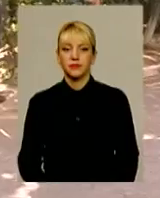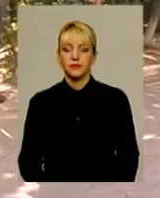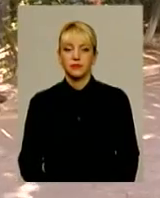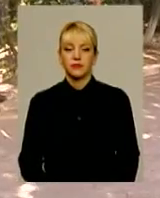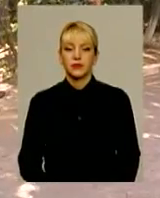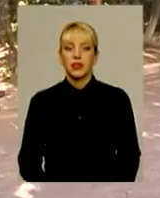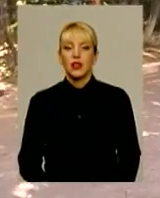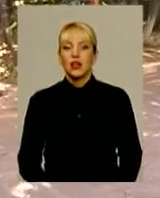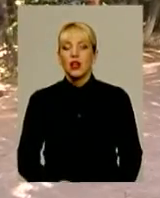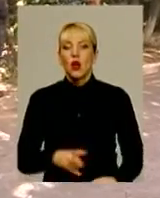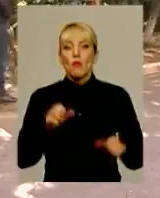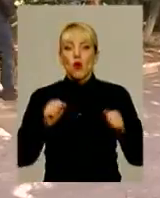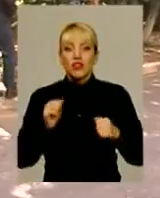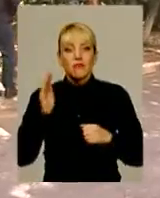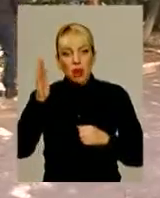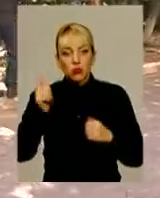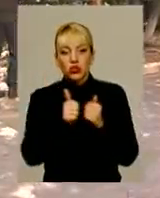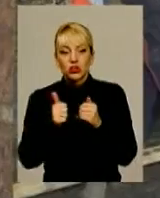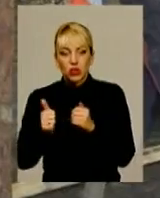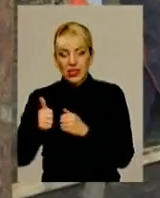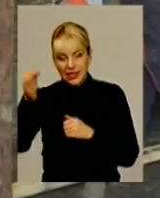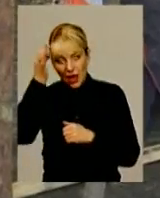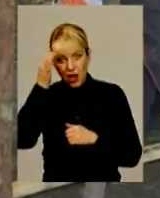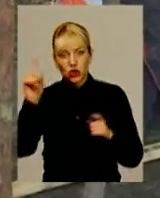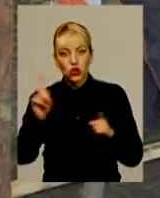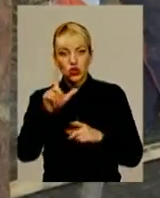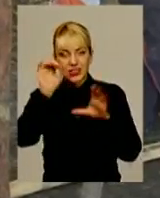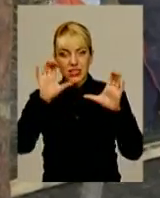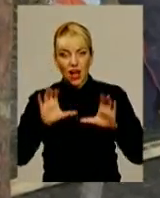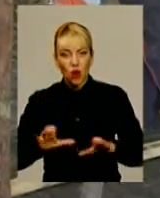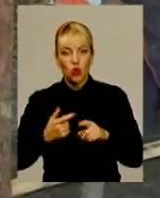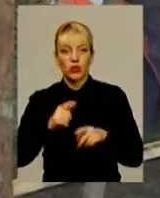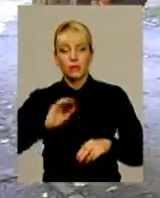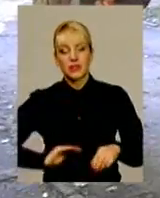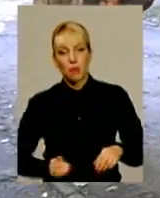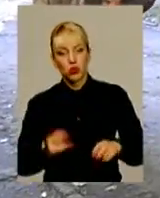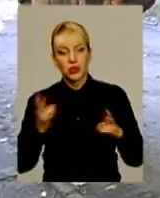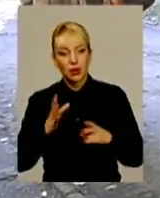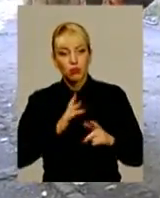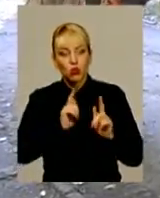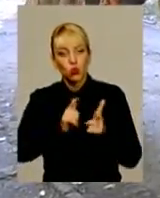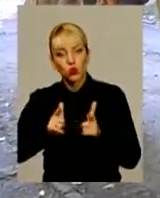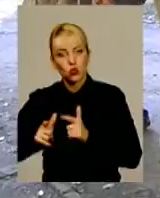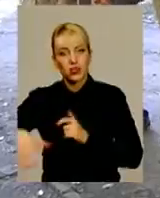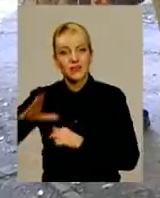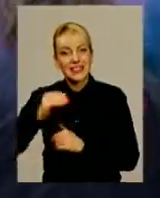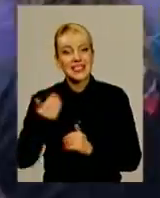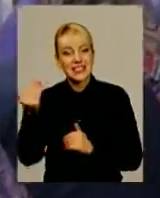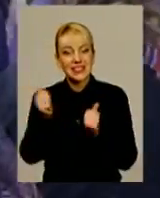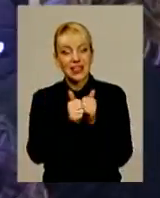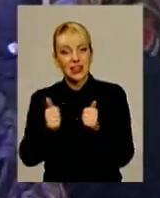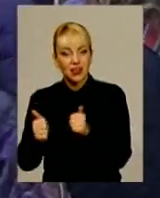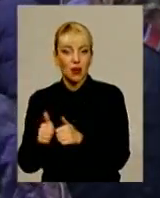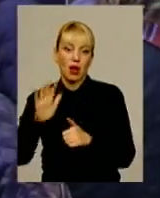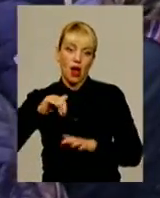Та можливі майбутні сусіди нагадують, за чинним законодавством, забудовник повинен спершу узгодитися із ними і лише за їхньої згоди